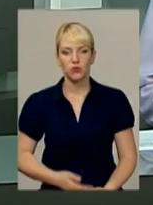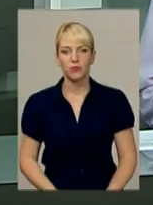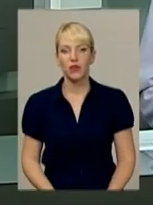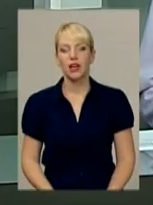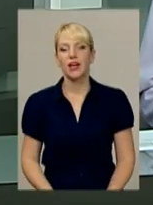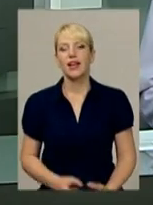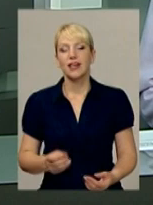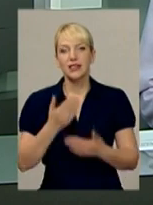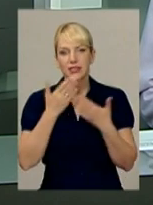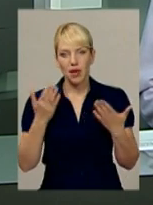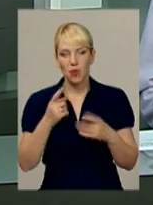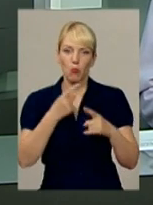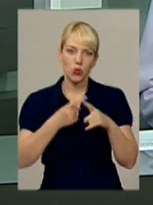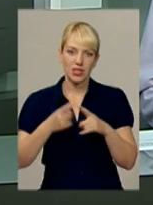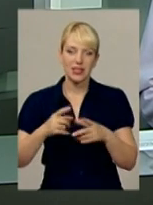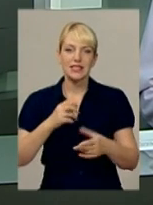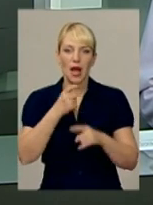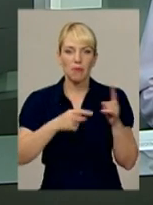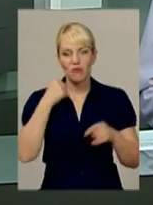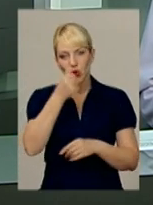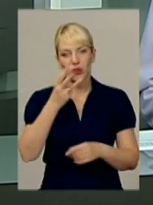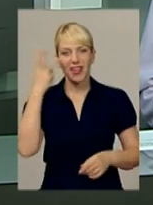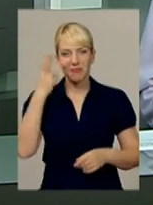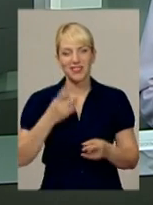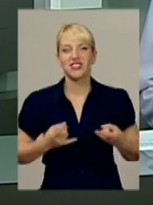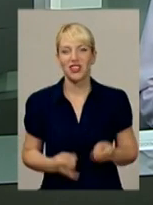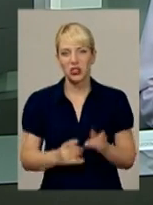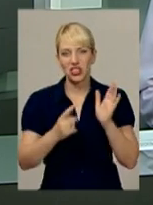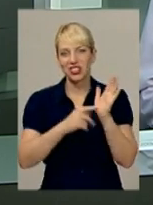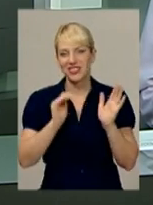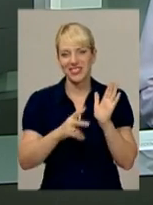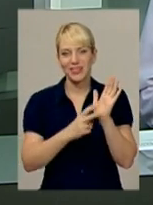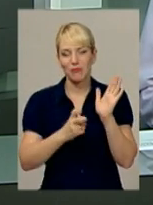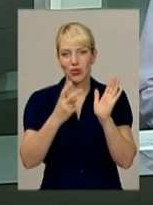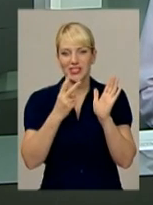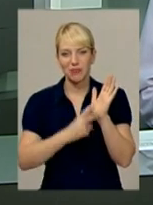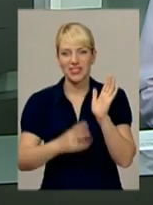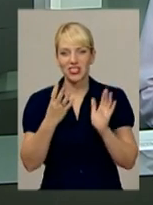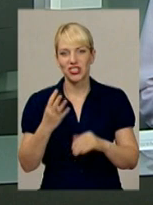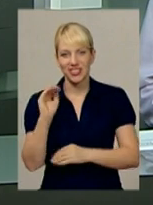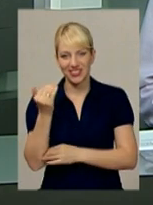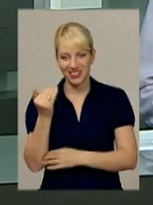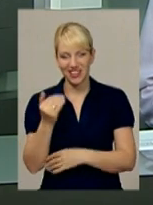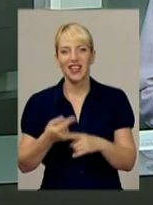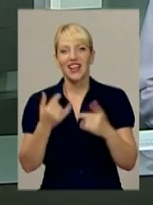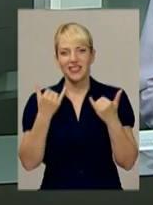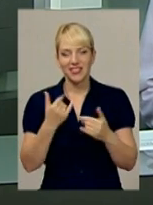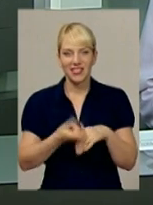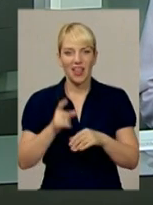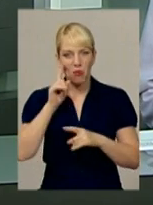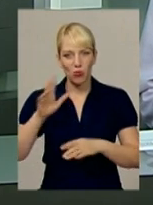І на сам кінець про позитив. За півроку на Хмельниччині народилось 6774 дитини. Нині